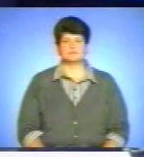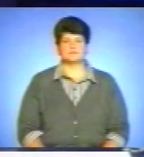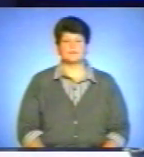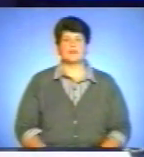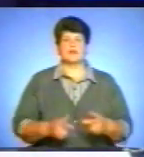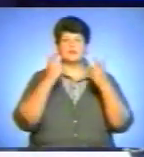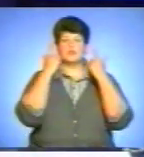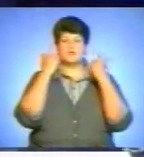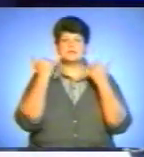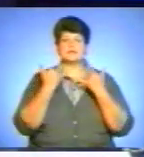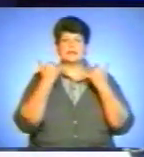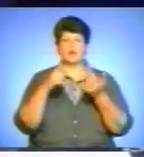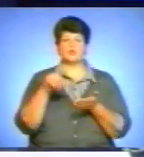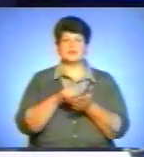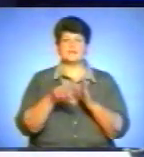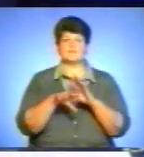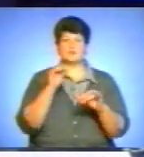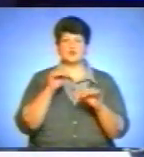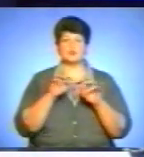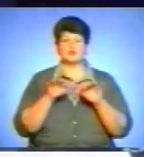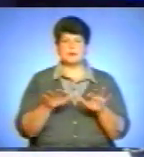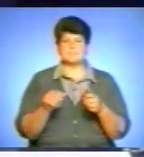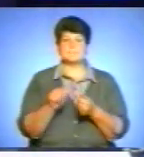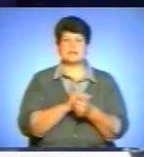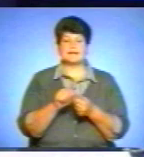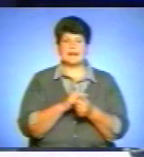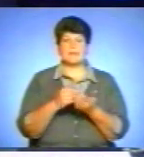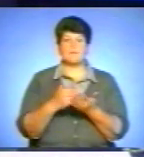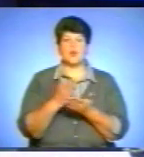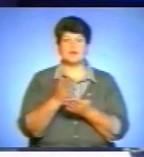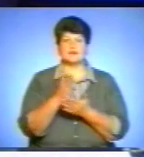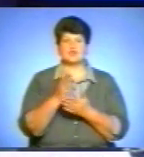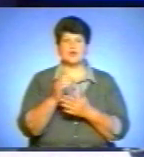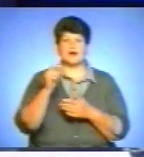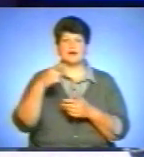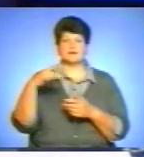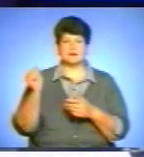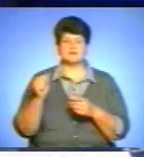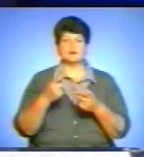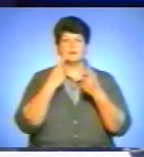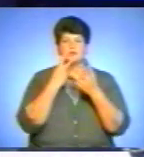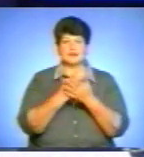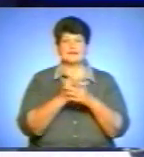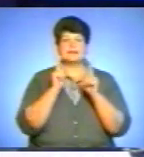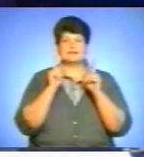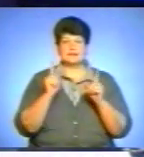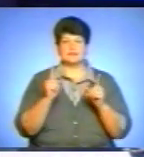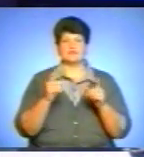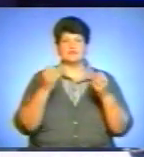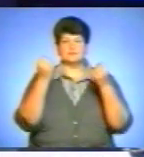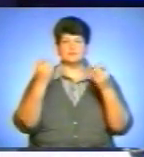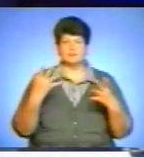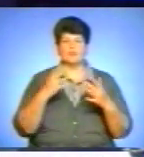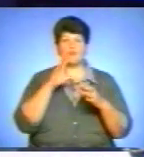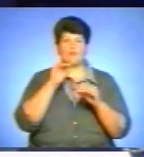Інформація для учасників виборчого процесу. Матеріали політичної агітації на каналі ТТБ транслюються лише в аналоговому мовленні.